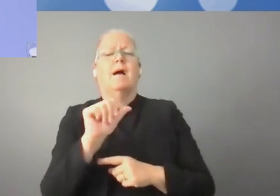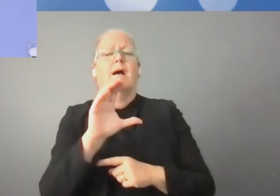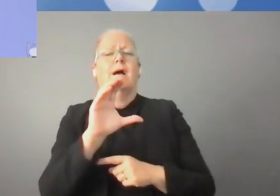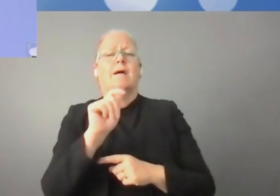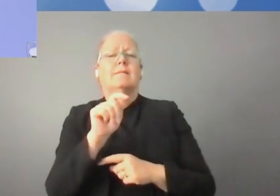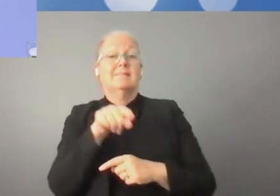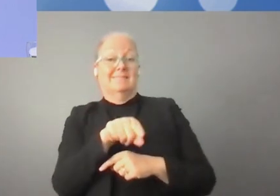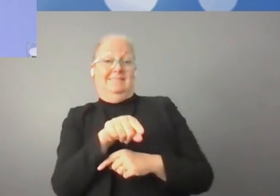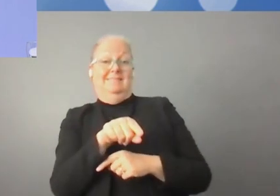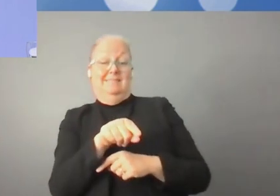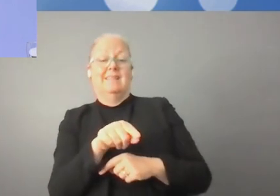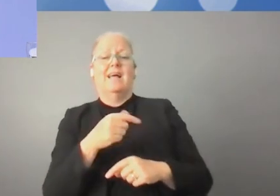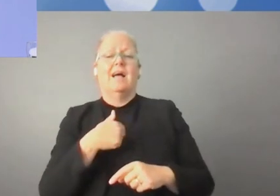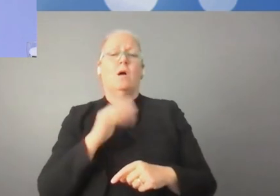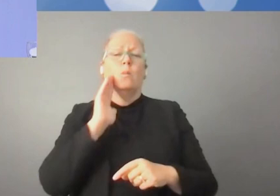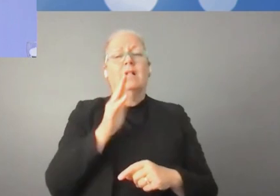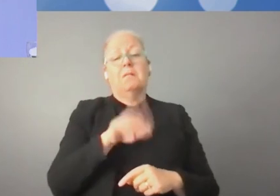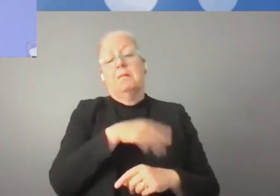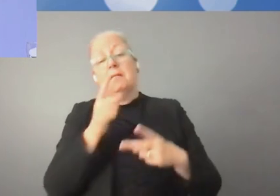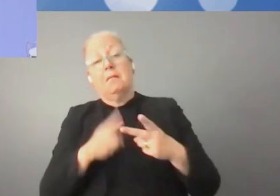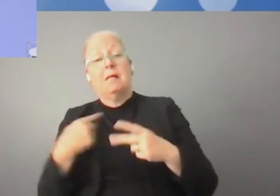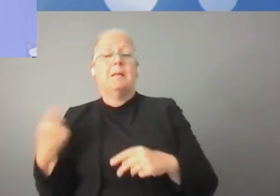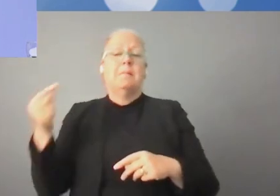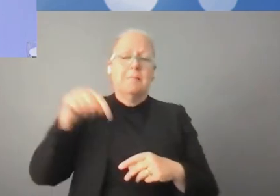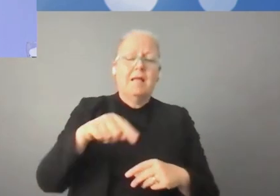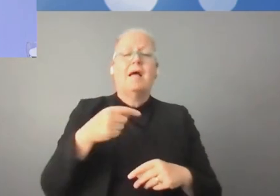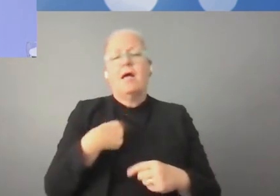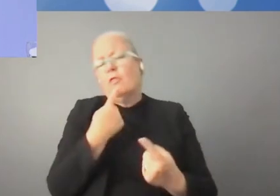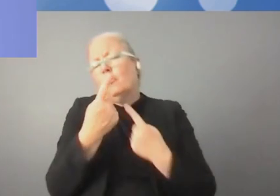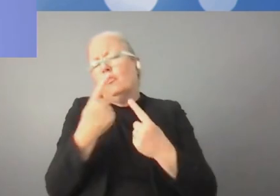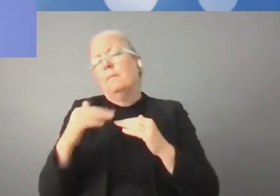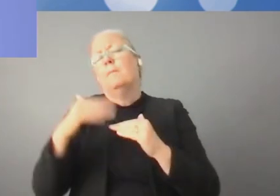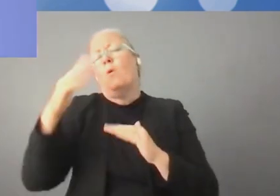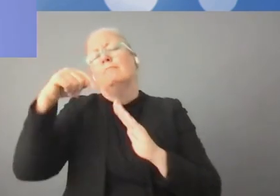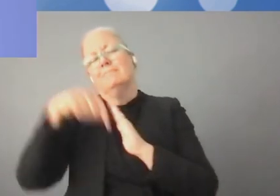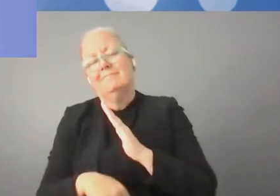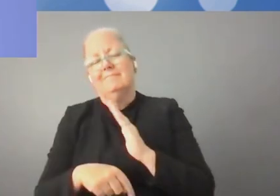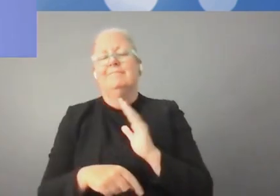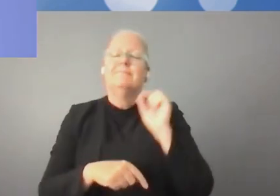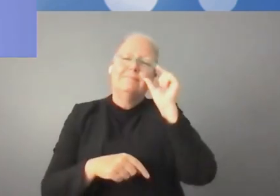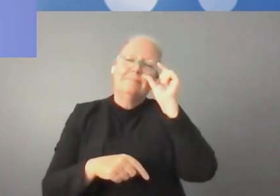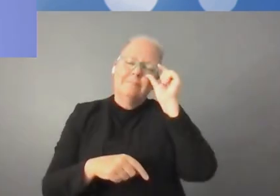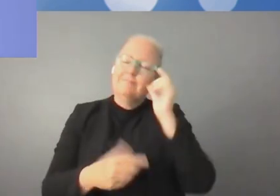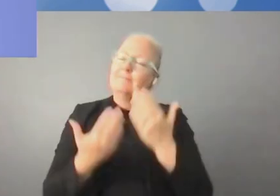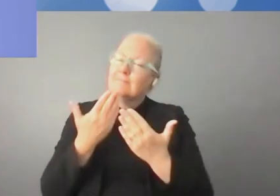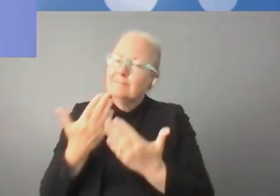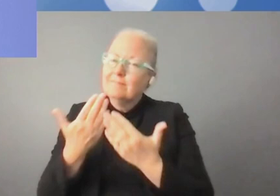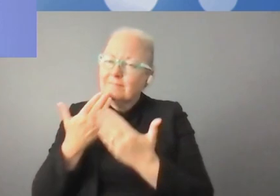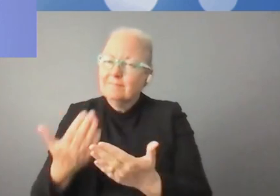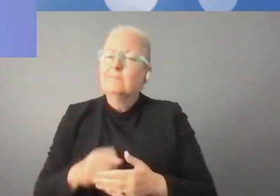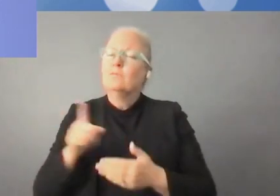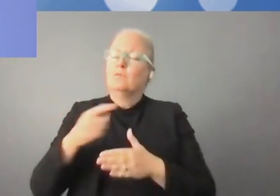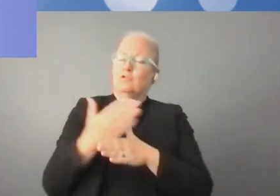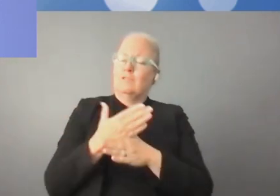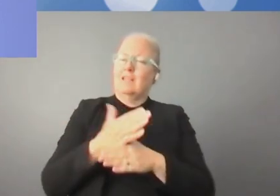mentionne, bien sûr, le Global Digital Compact.'est un accord mondial dont je parlerai plus avant, plus tard.